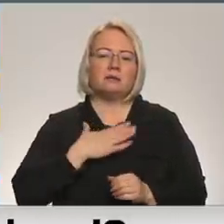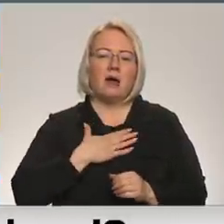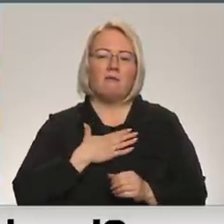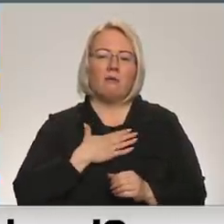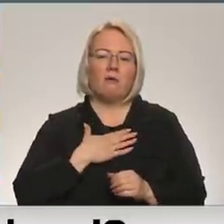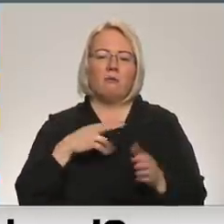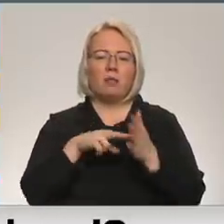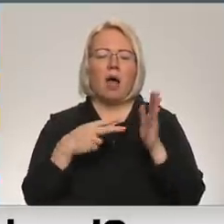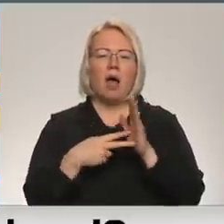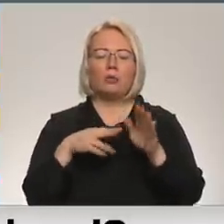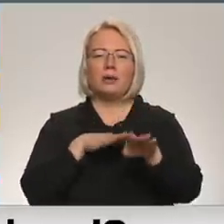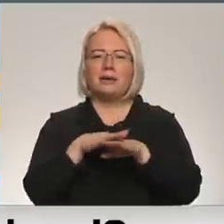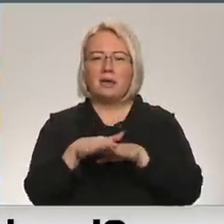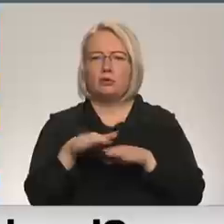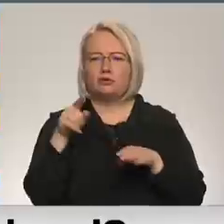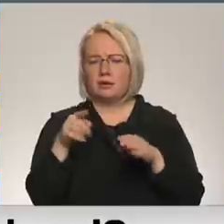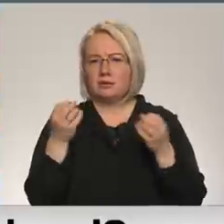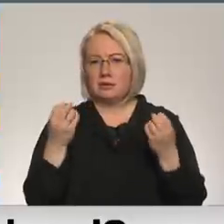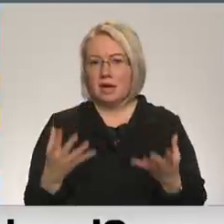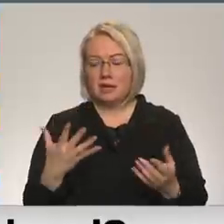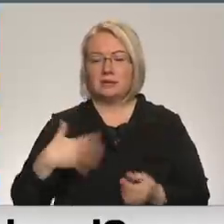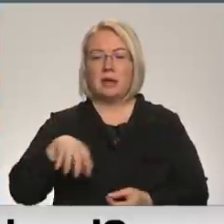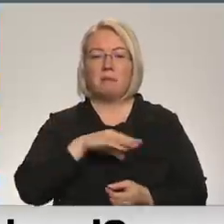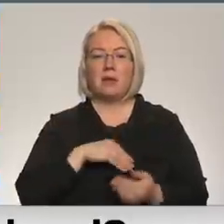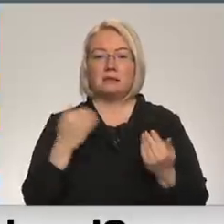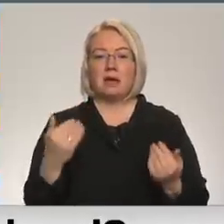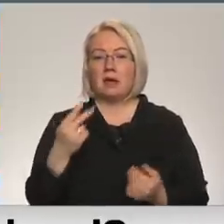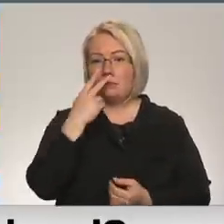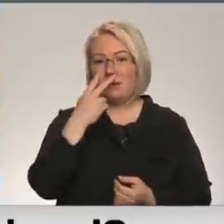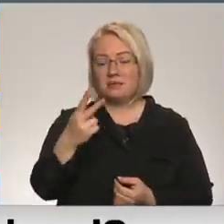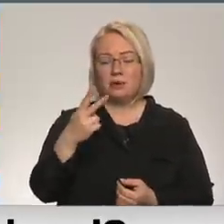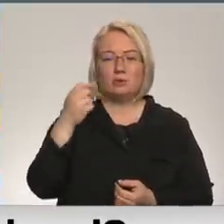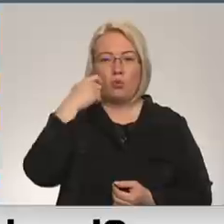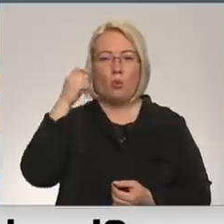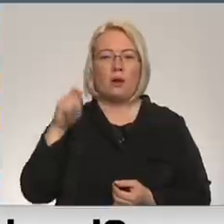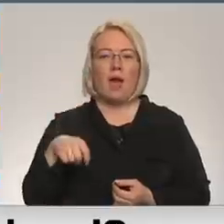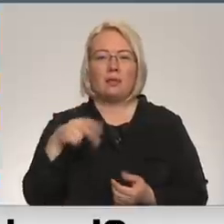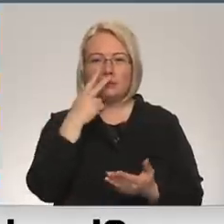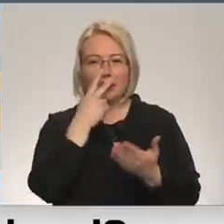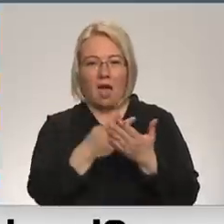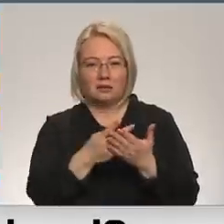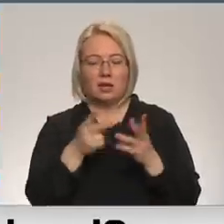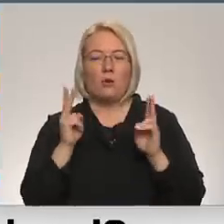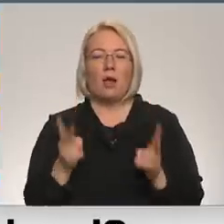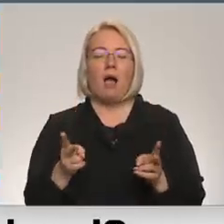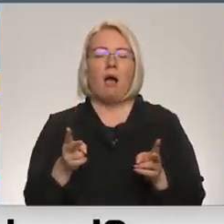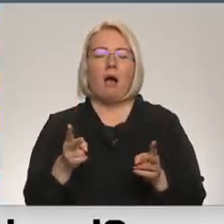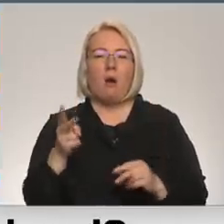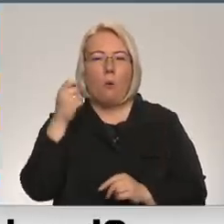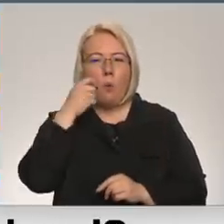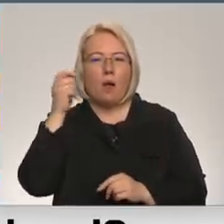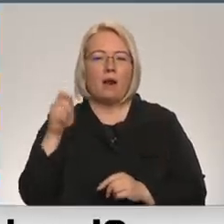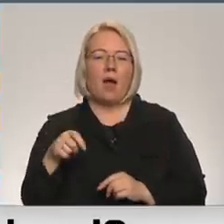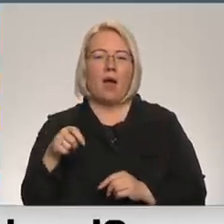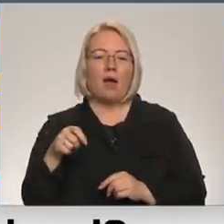plānu īstenošanu, tas ir skaidrs. Ja mēs šobrīd paskatāmies arī uz Ukrainas reakciju un uz to, kā Ukrainas politiķi un